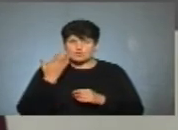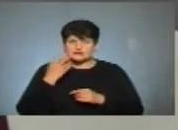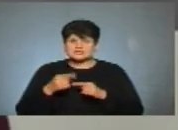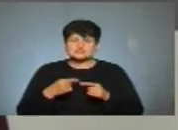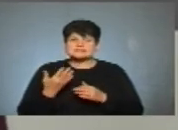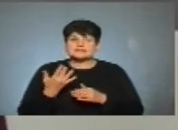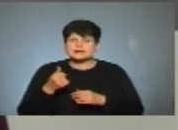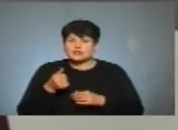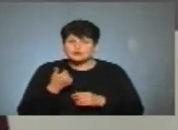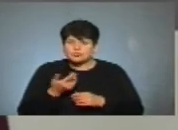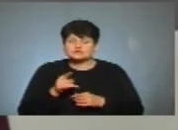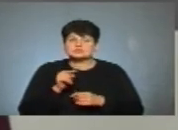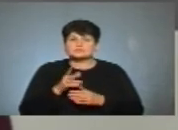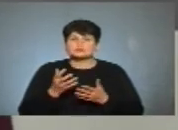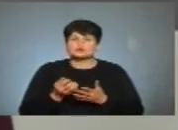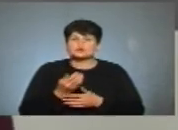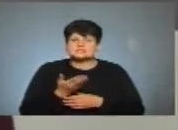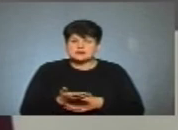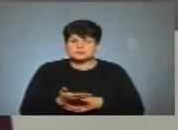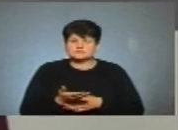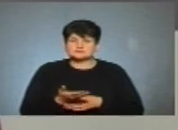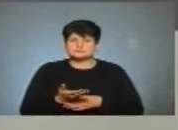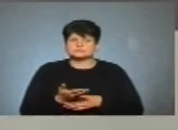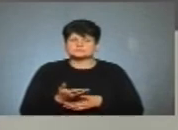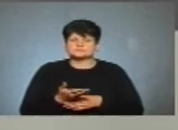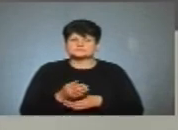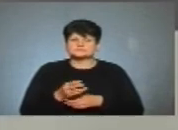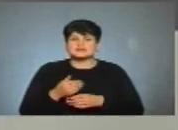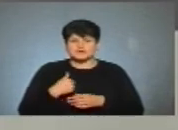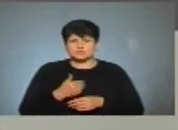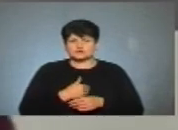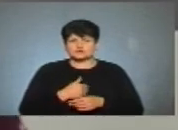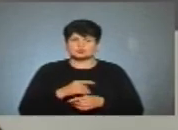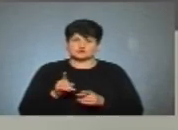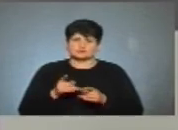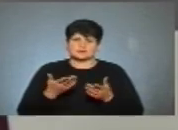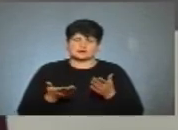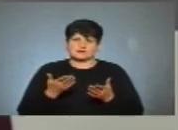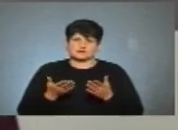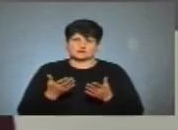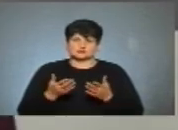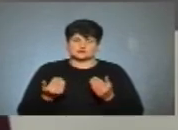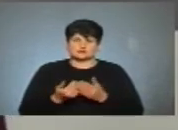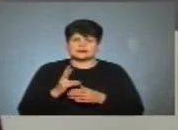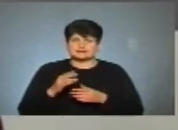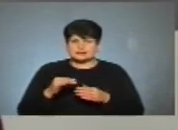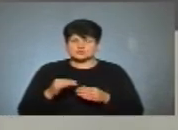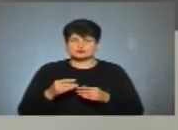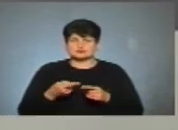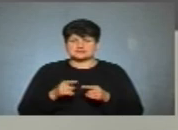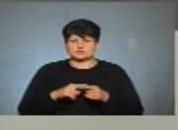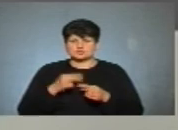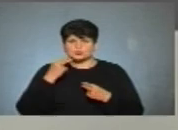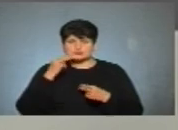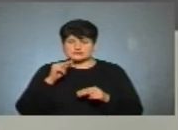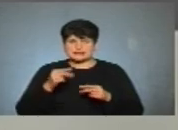кількі років, що там має бути досягнуто. Тобто ви запрошуєте переглядні? Я би хотіла, щоб ми якось з новою каденцією зібралися зу стратегію, якось